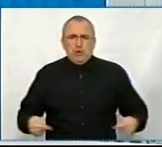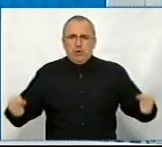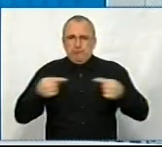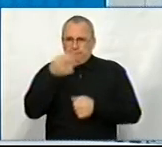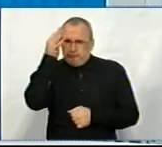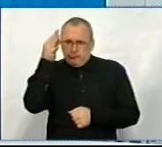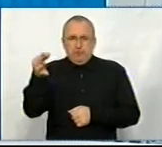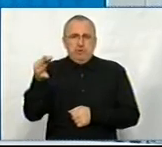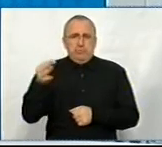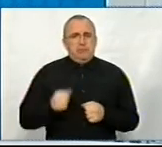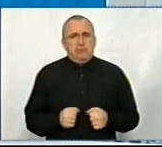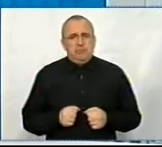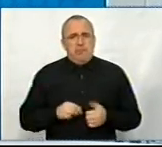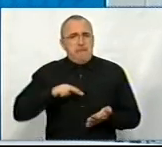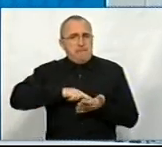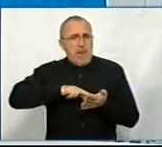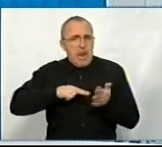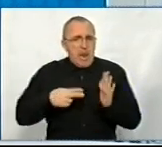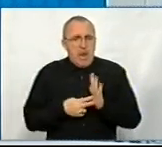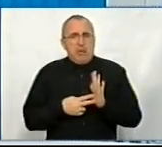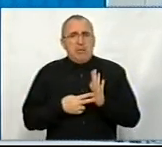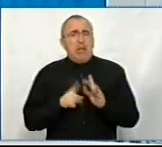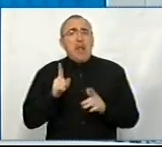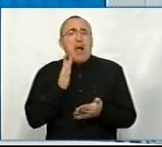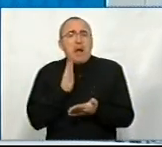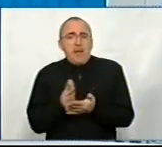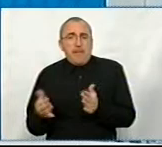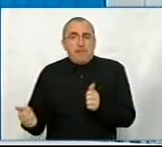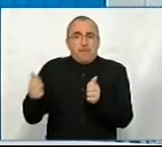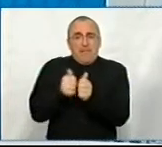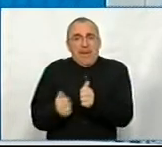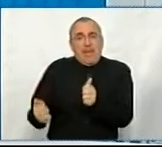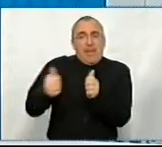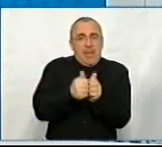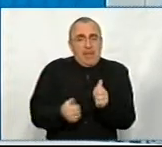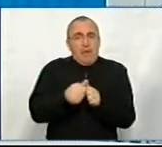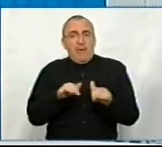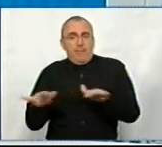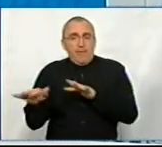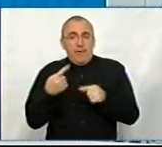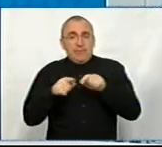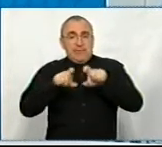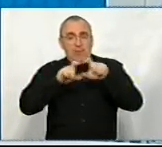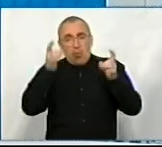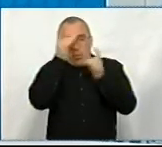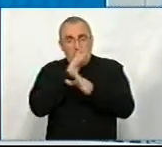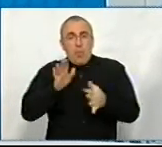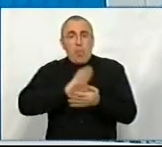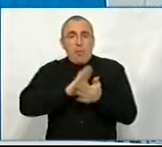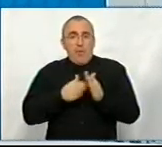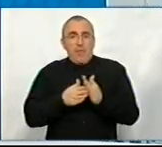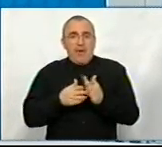план, як мають приєднуватись і функціонувати ці заклади культури в обомогу